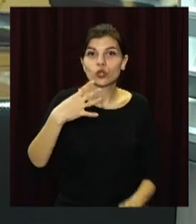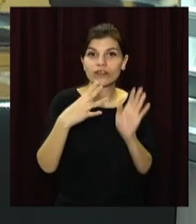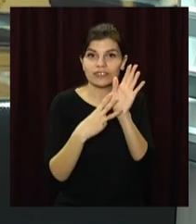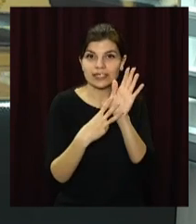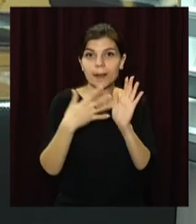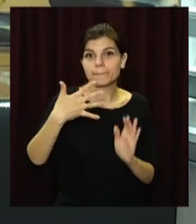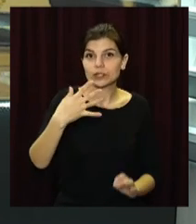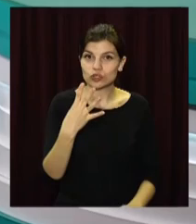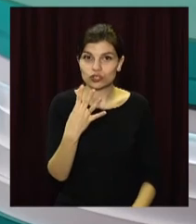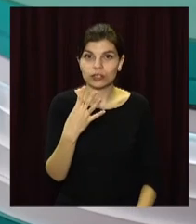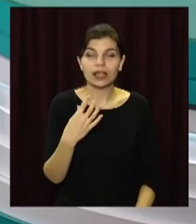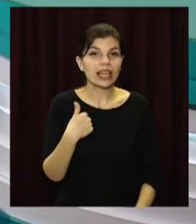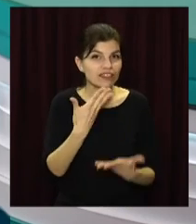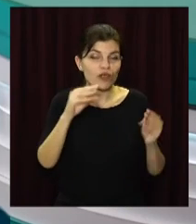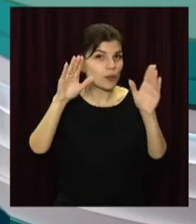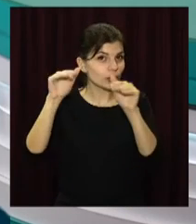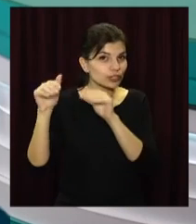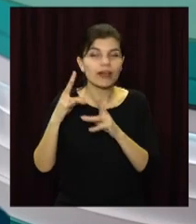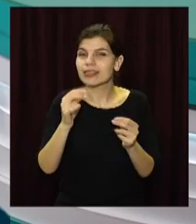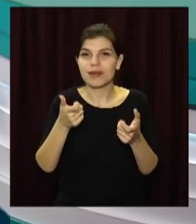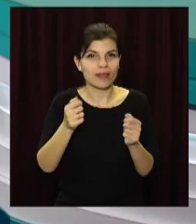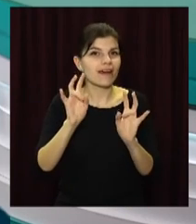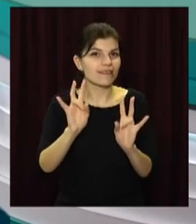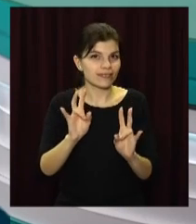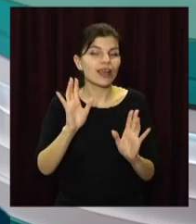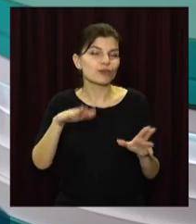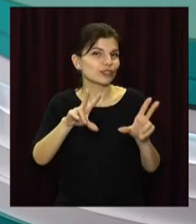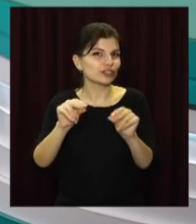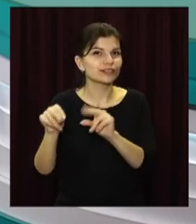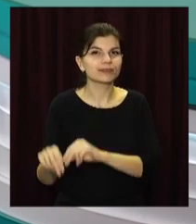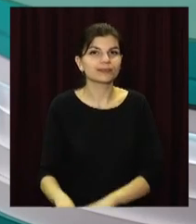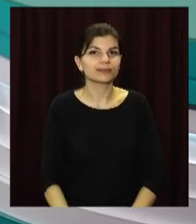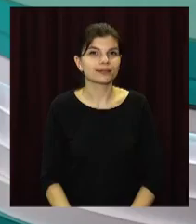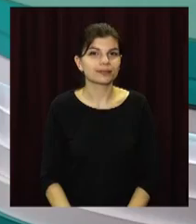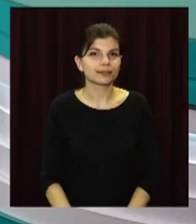54. Я з вами прощаюся, не перемикайте канал і нехай щастить.